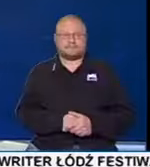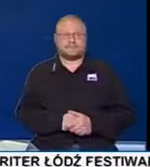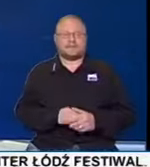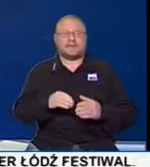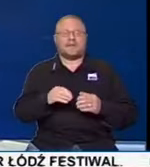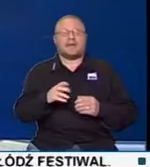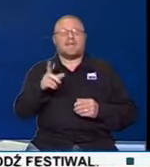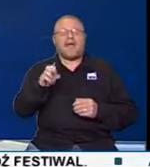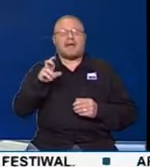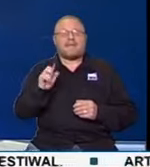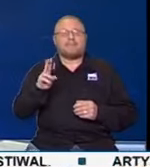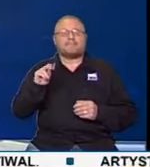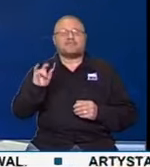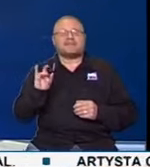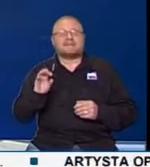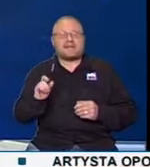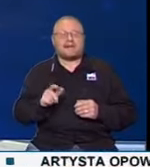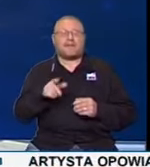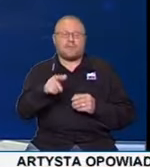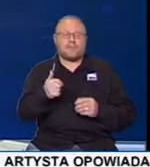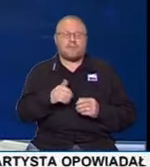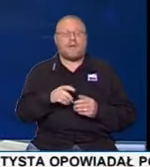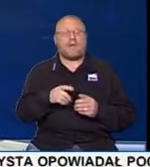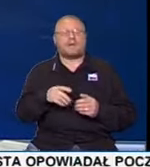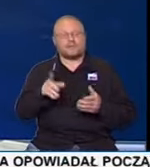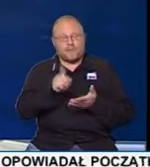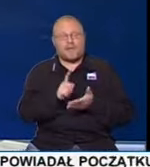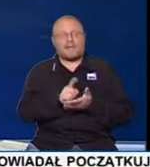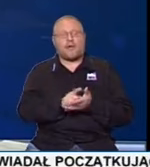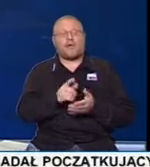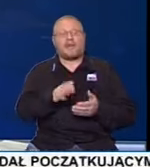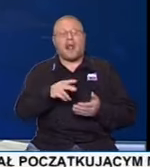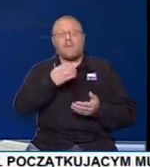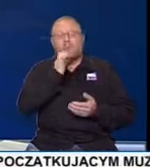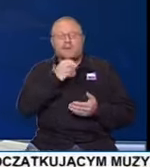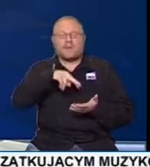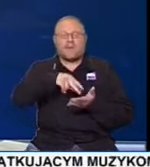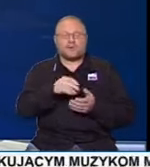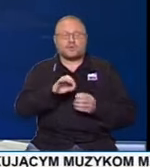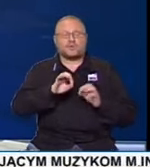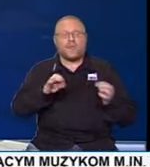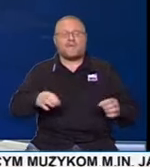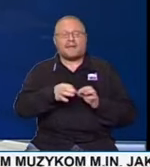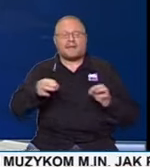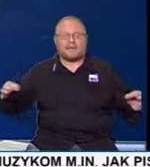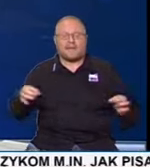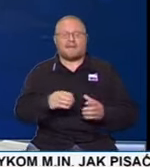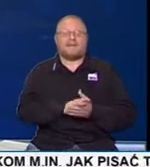Krzystanek, absolwentka katowickiego ASP, zdobyła główną nagrodę w konkursie dla młodych projektantów Złota Nitka 2016.